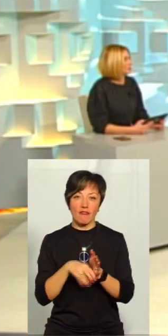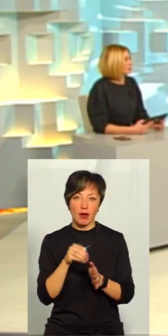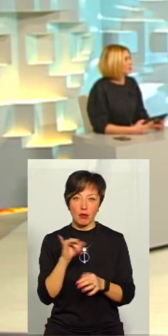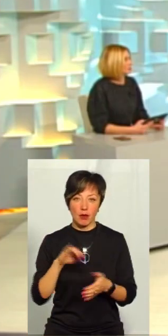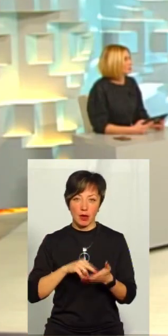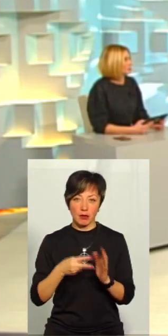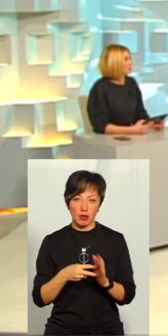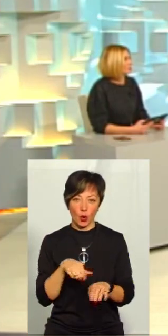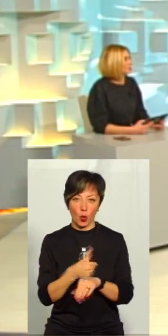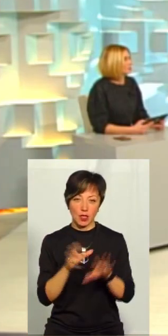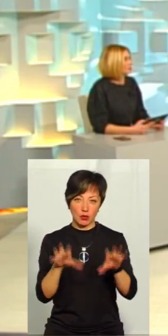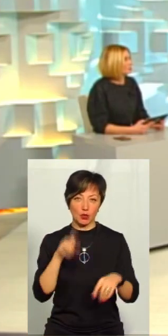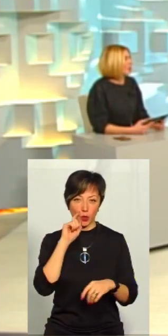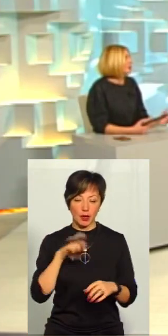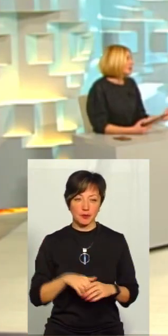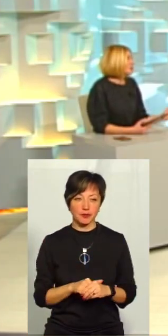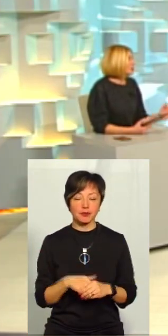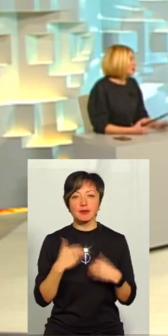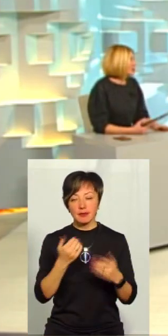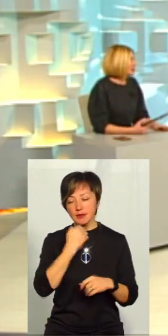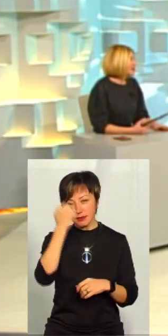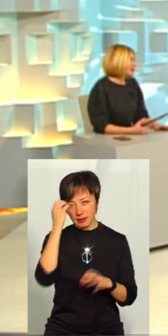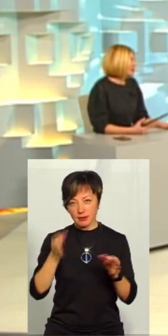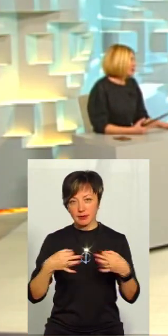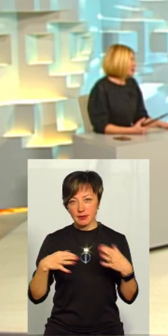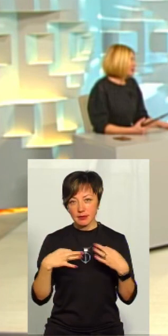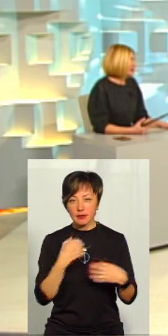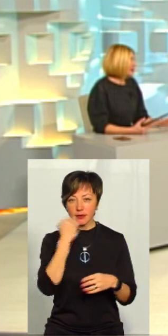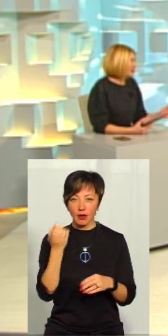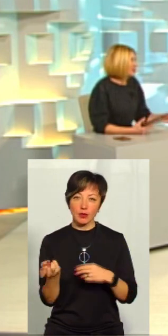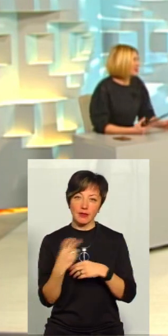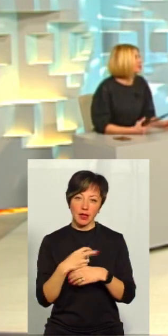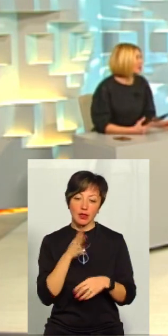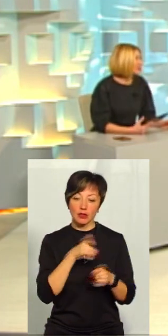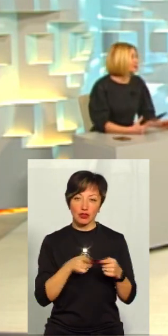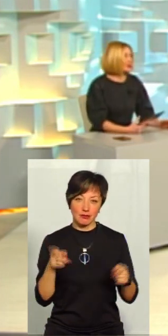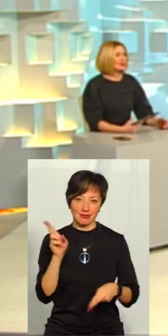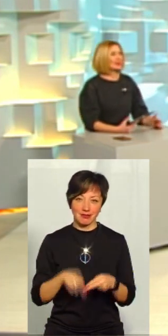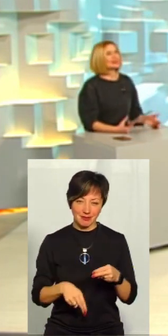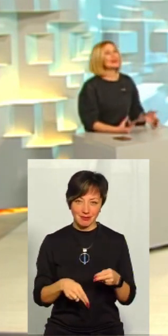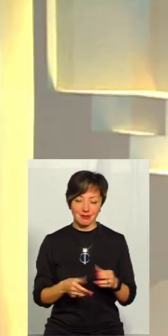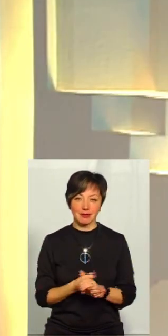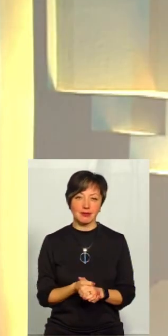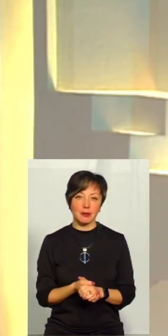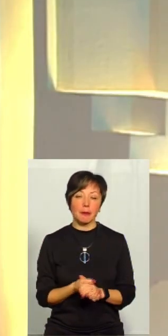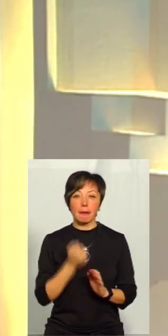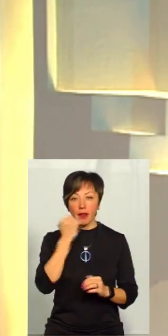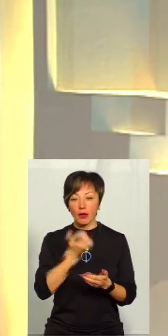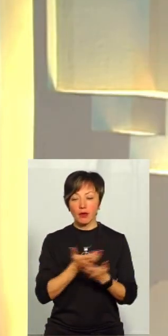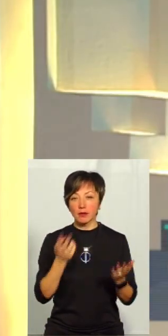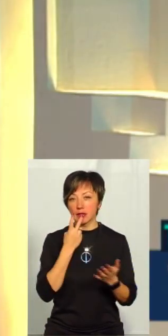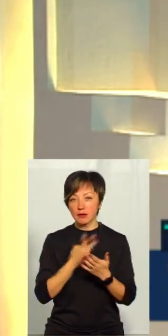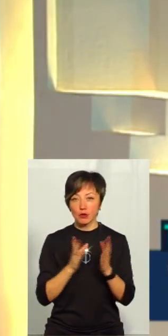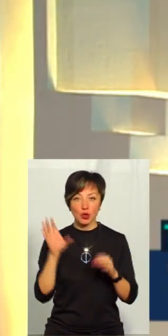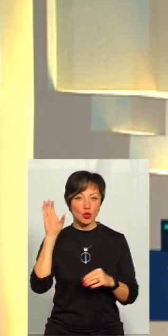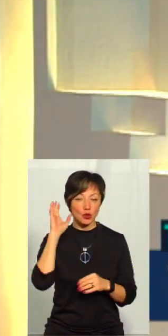вибори, передбачені Конституцією України. Я вам дякую за роз'яснення, дякую, що завітали. Час нашого ефіру вже до пів кінця. Дякую всім, хто